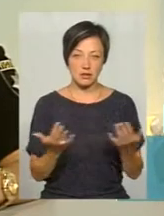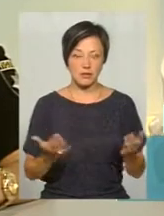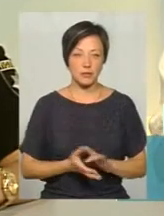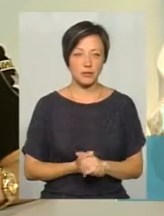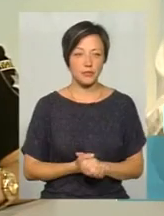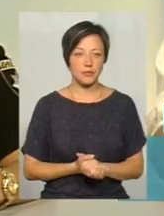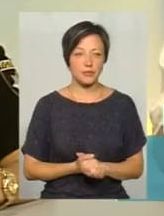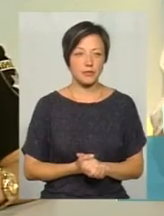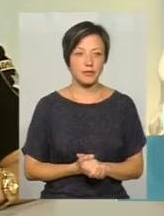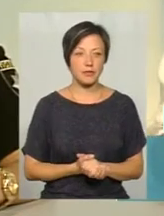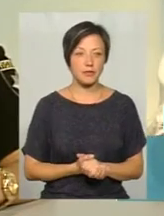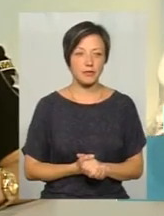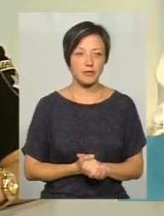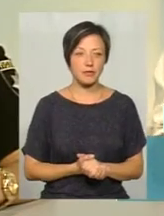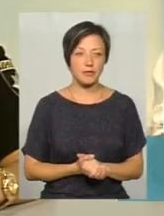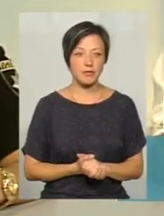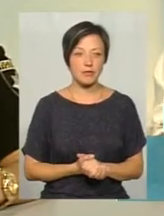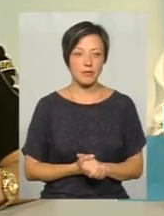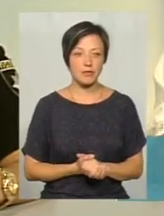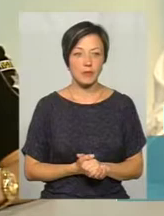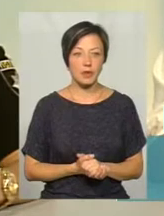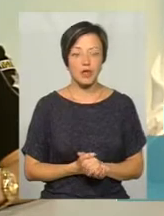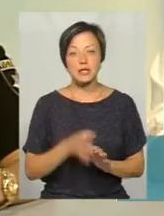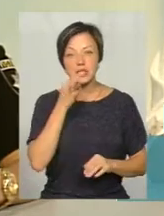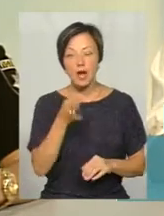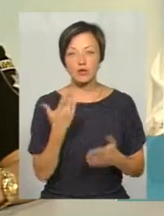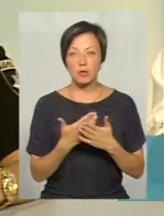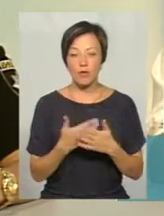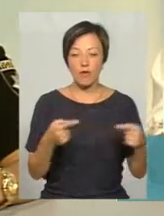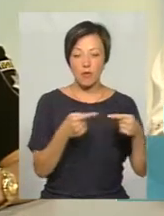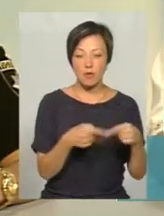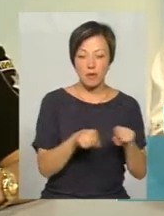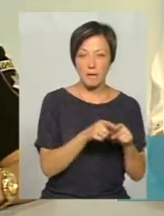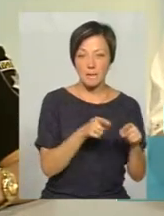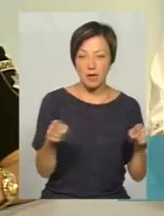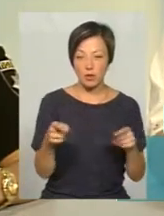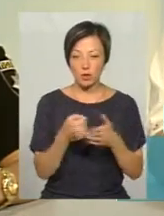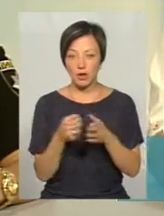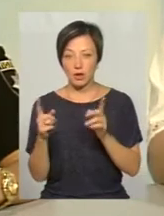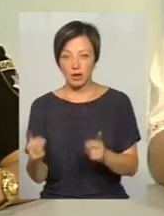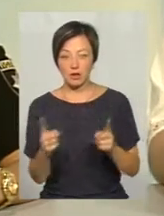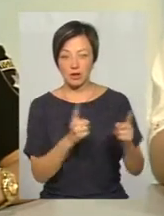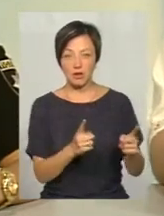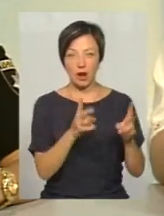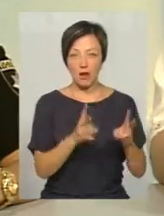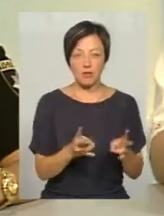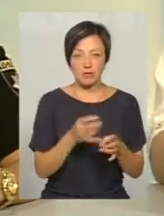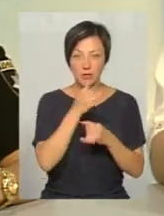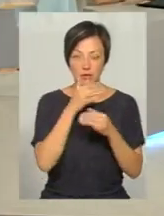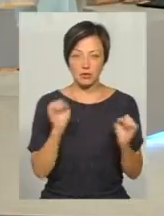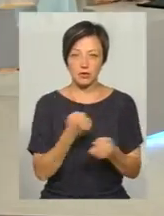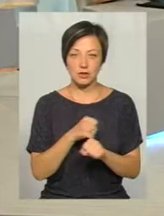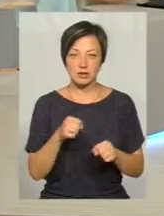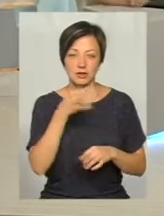Тобто, гранично сказати, що з цього періоду в мене буде така травма, а з такого по такий.